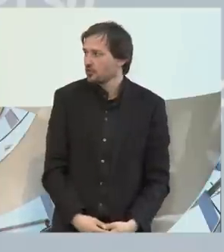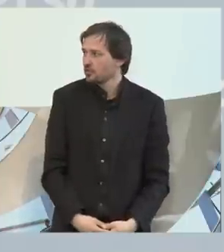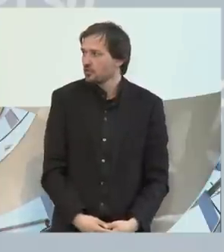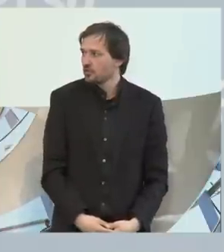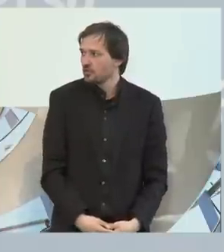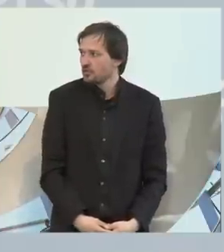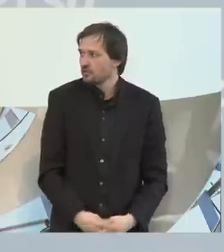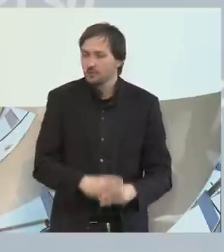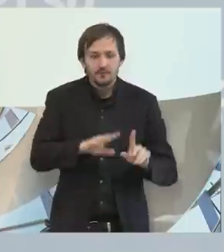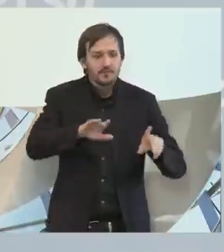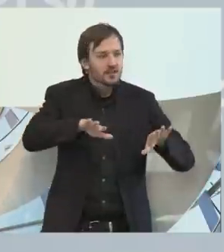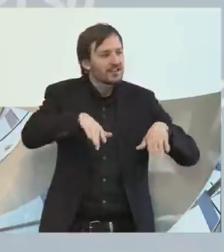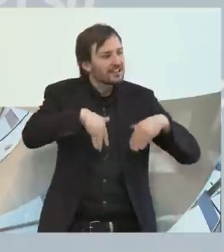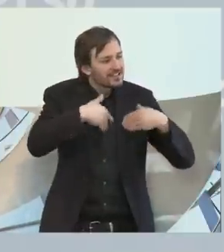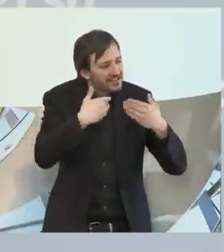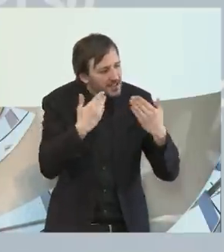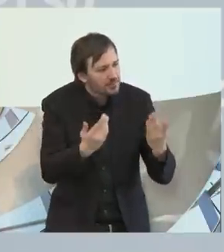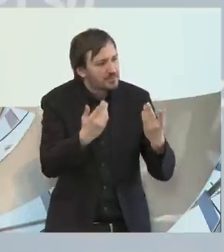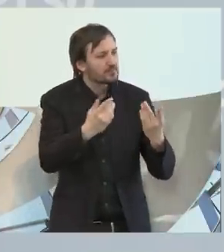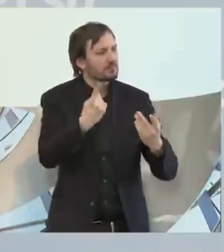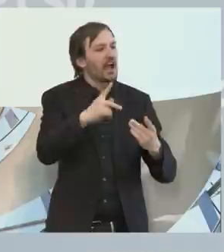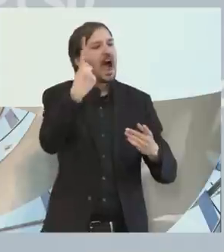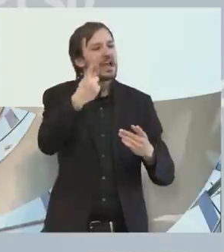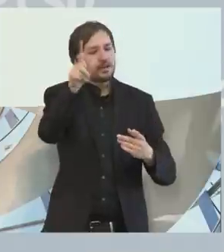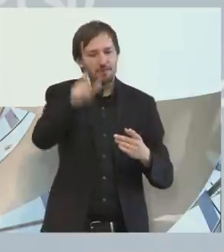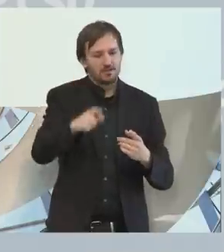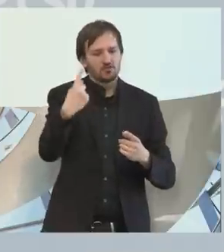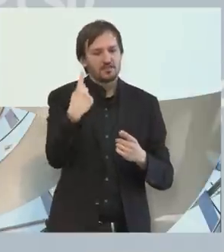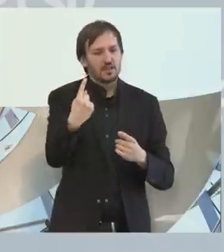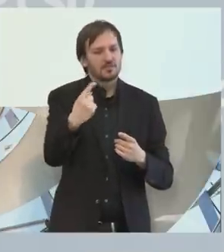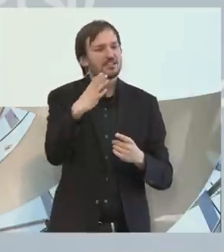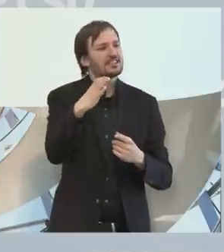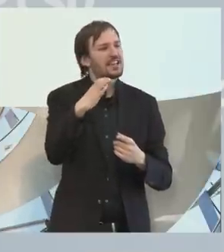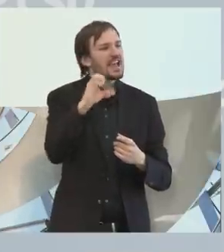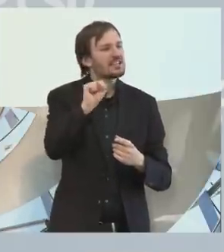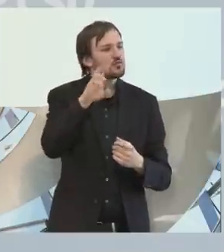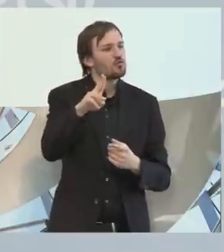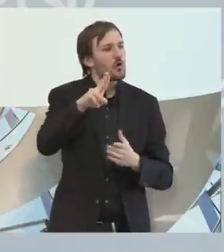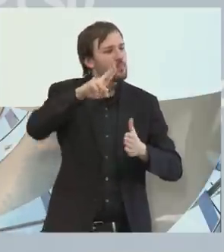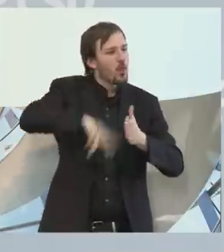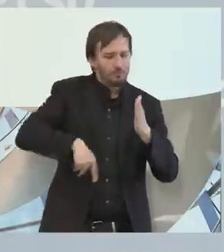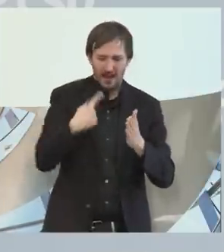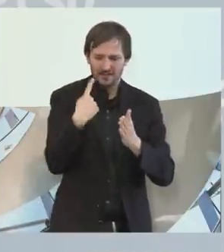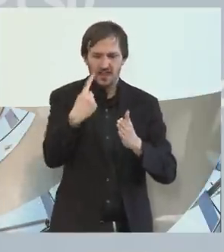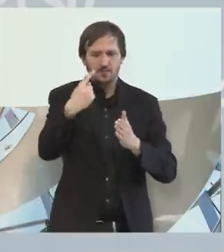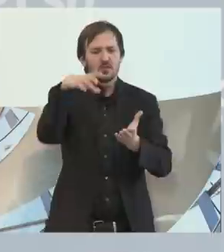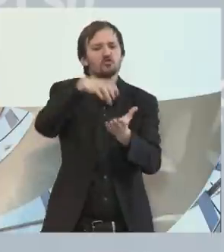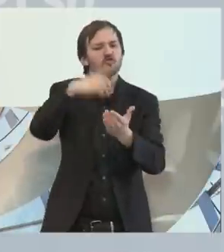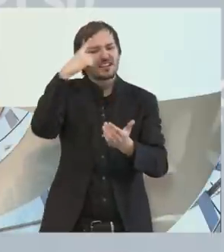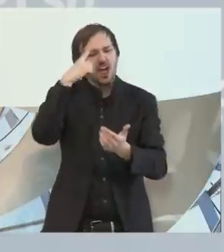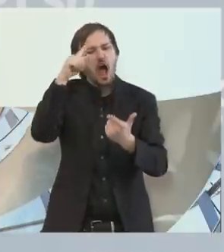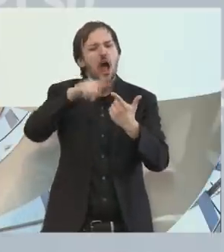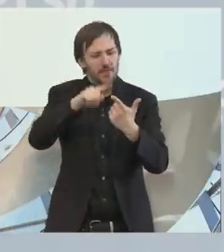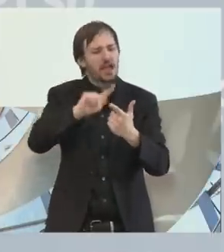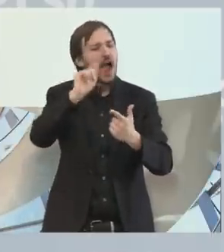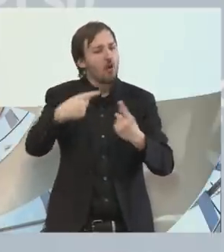Dirigent, Kulturschaffender, Stadtrat, CSU in Nürnberg. Er wird uns berichten, wie Kunst,